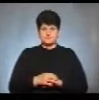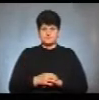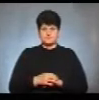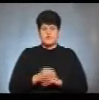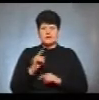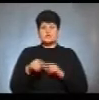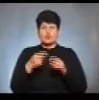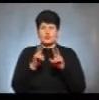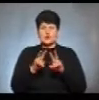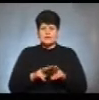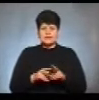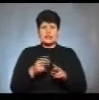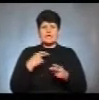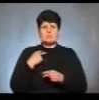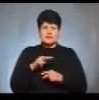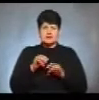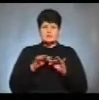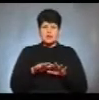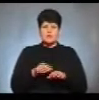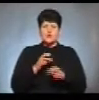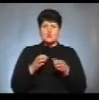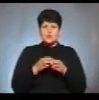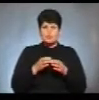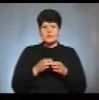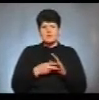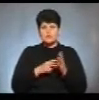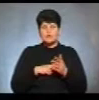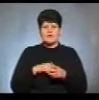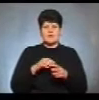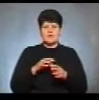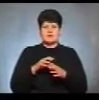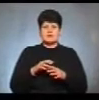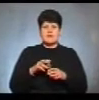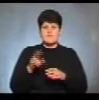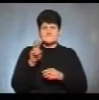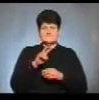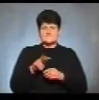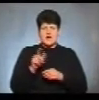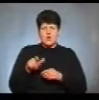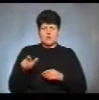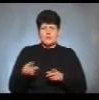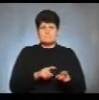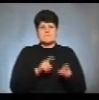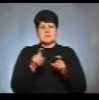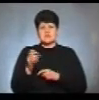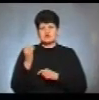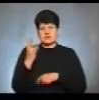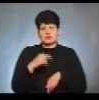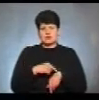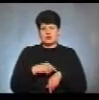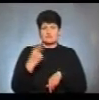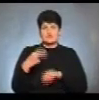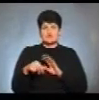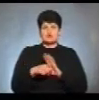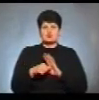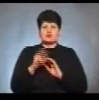розгляд кримінальної справи про групу, яка вчиняла та планувала розбійні напади на валютників у Тернополі, перенесли на 14-ту годину 26